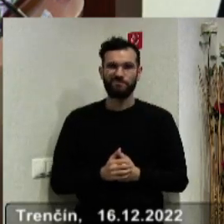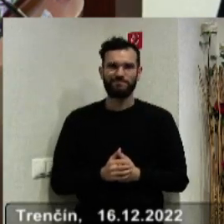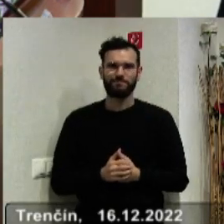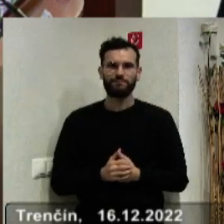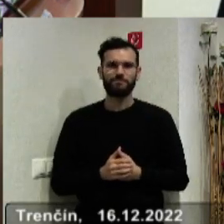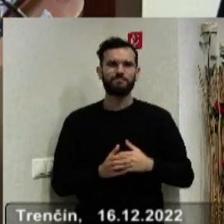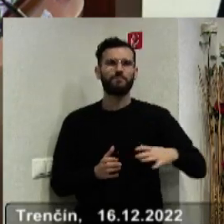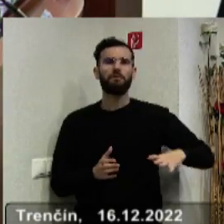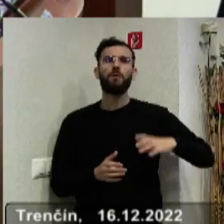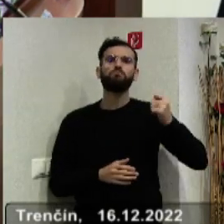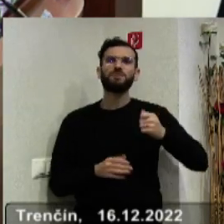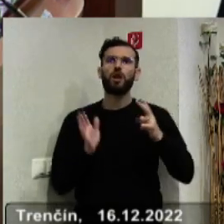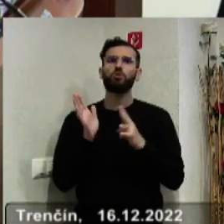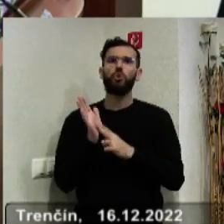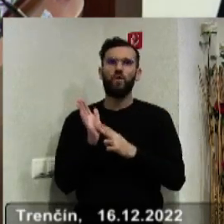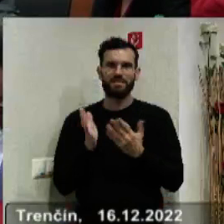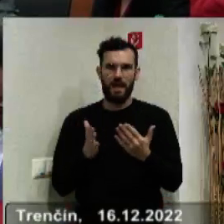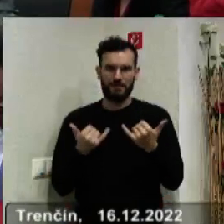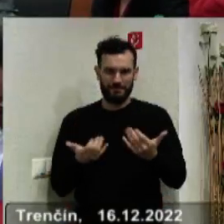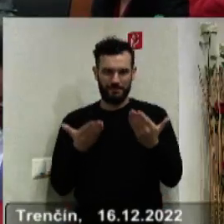Pani poslanky Jánovotná, nech sa páči.